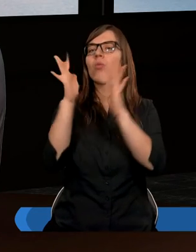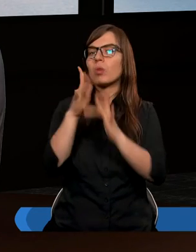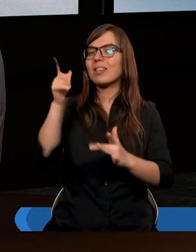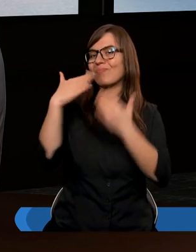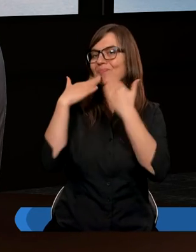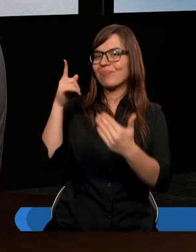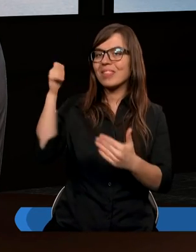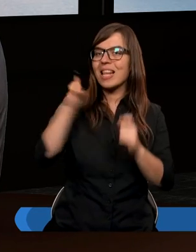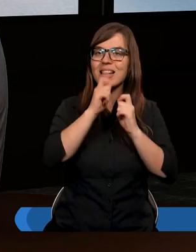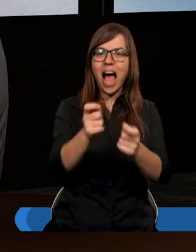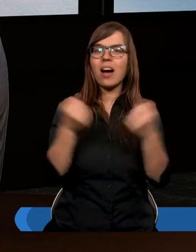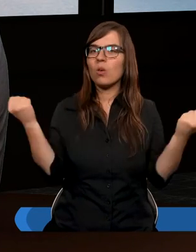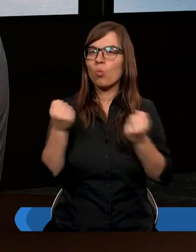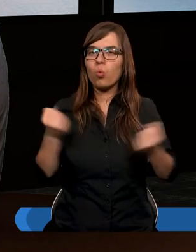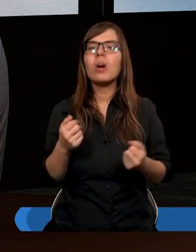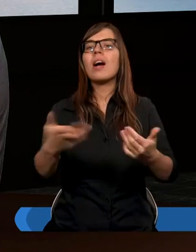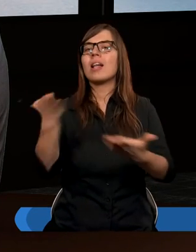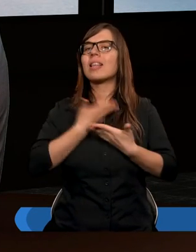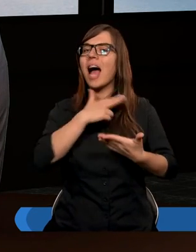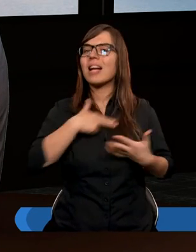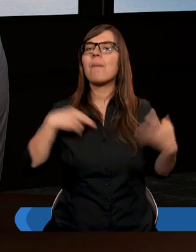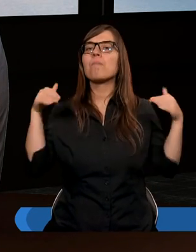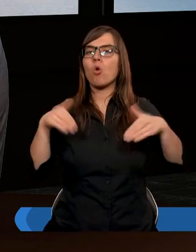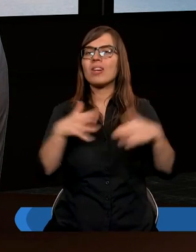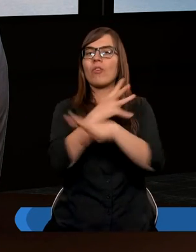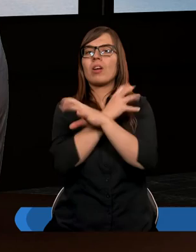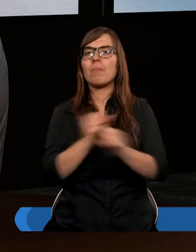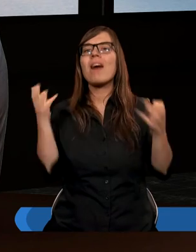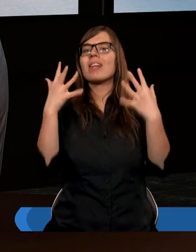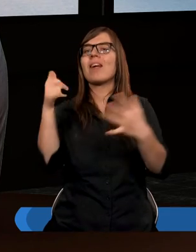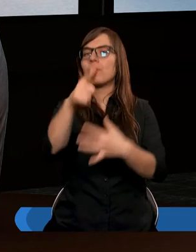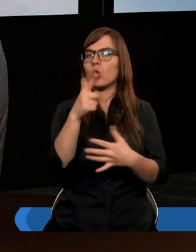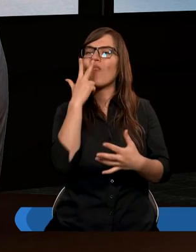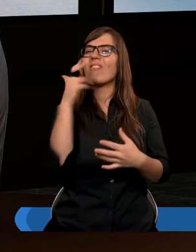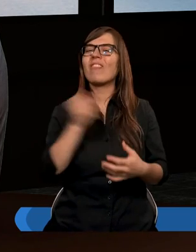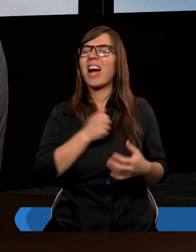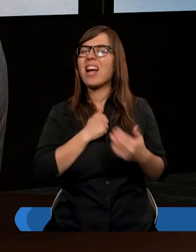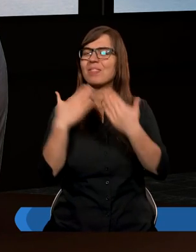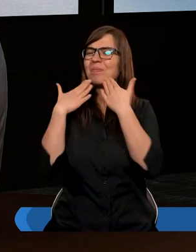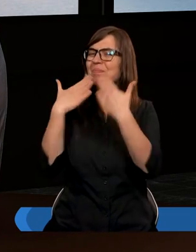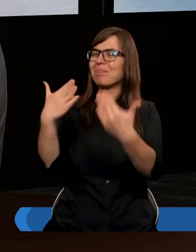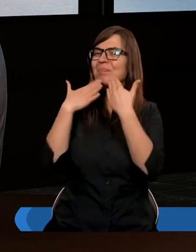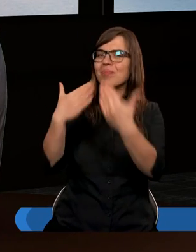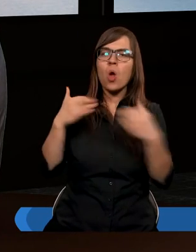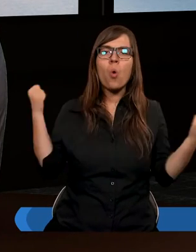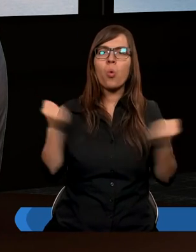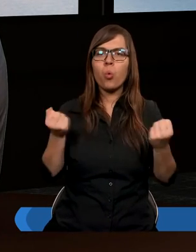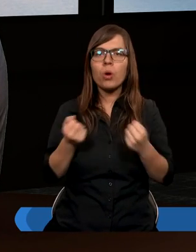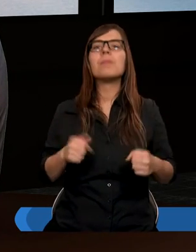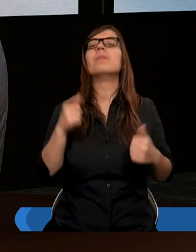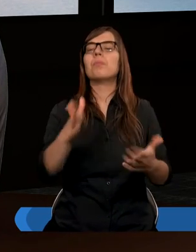Chrystusa który daje nam możliwość zbawienia chcemy Tobie wyrazić wdzięczność w każdy możliwy sposób